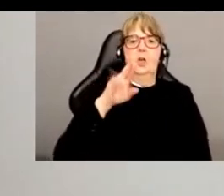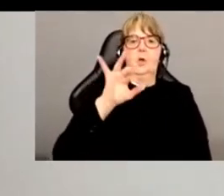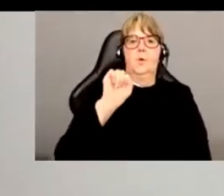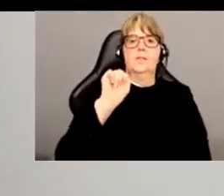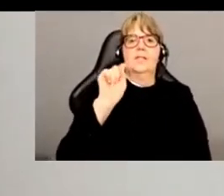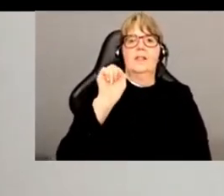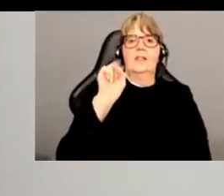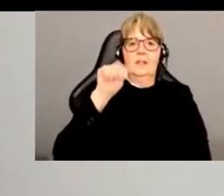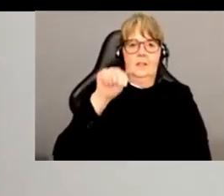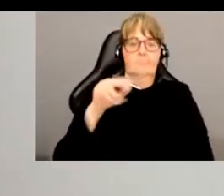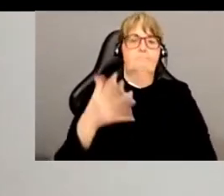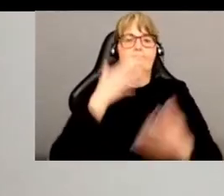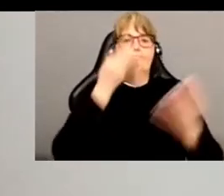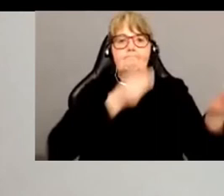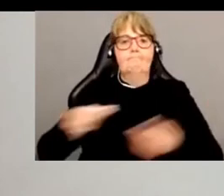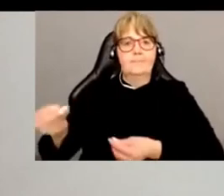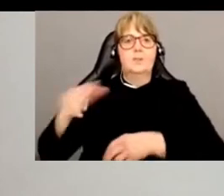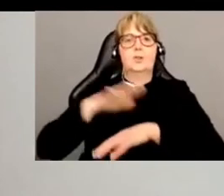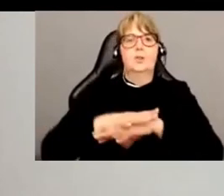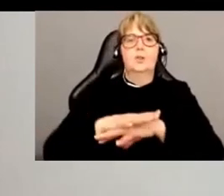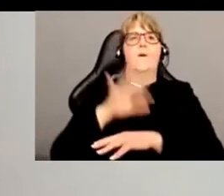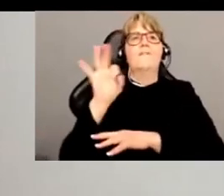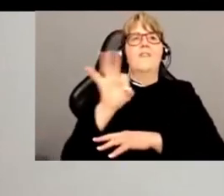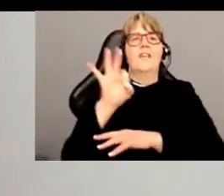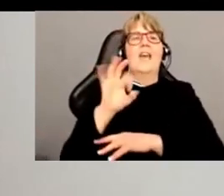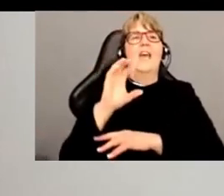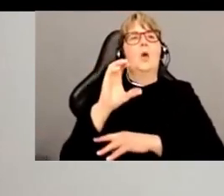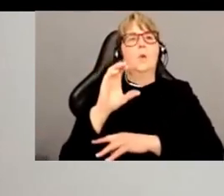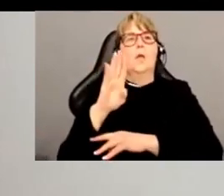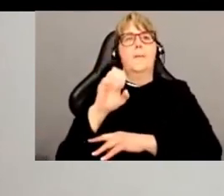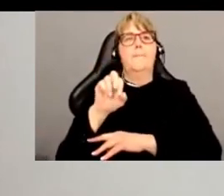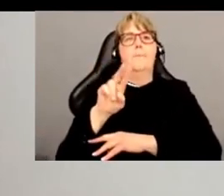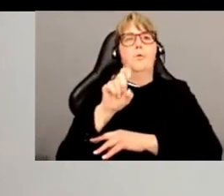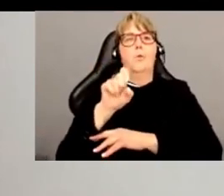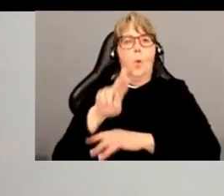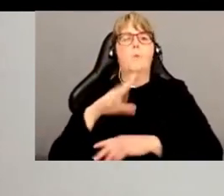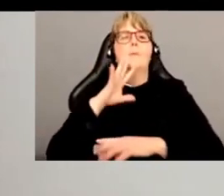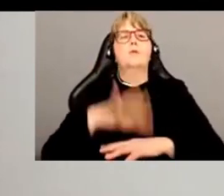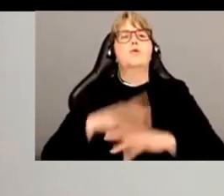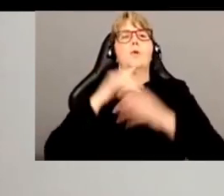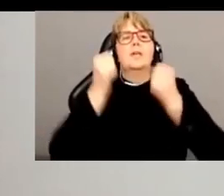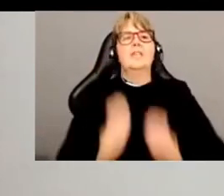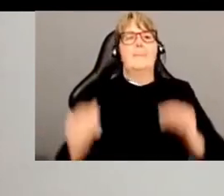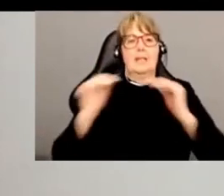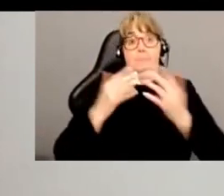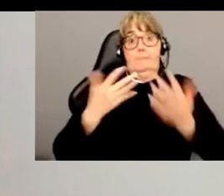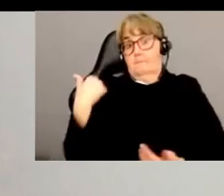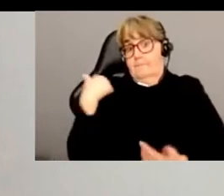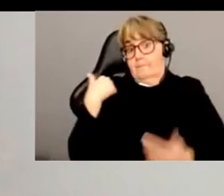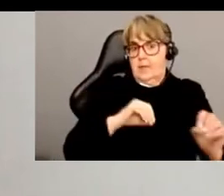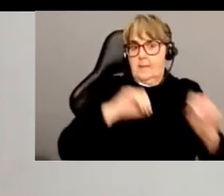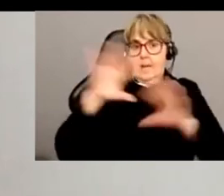Je vais passer la parole à Frédéric Côté-Boudreau qui a écrit l'entrée Capacitisme et qui vient de déménager dans un loft